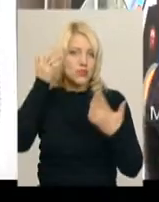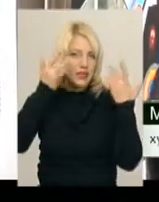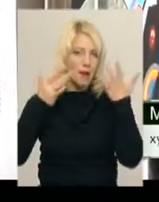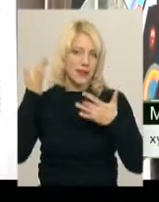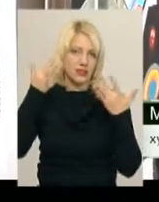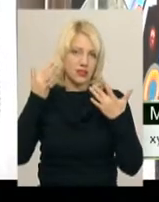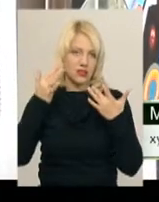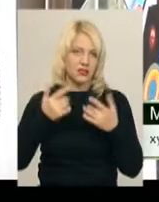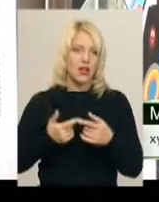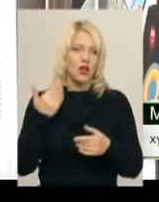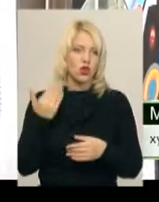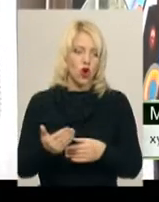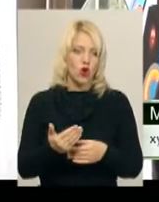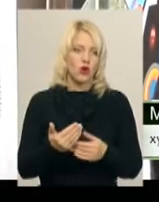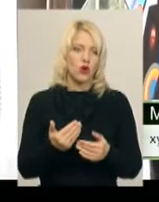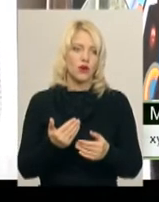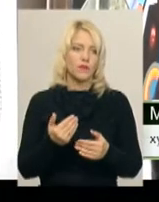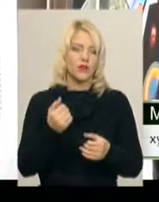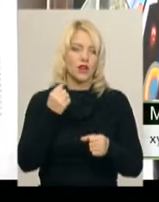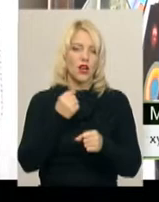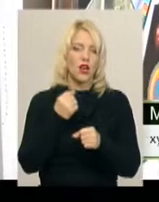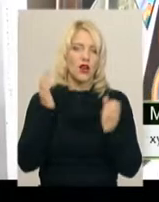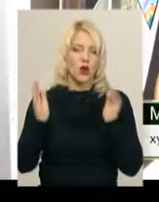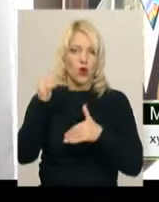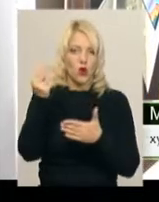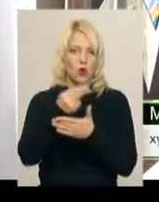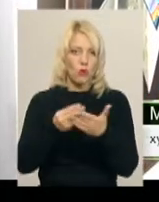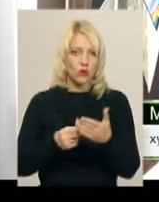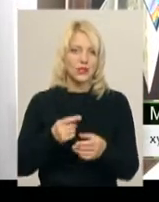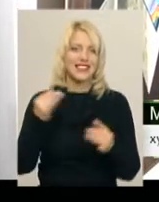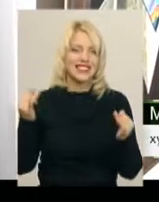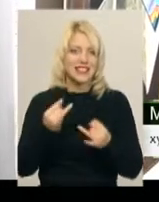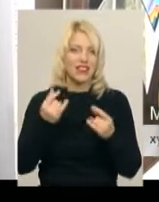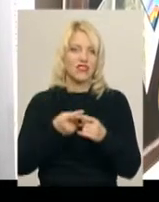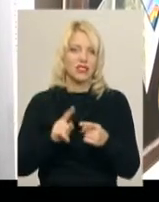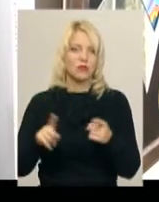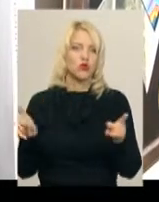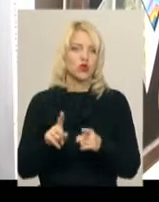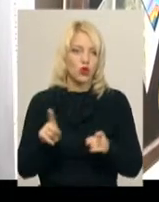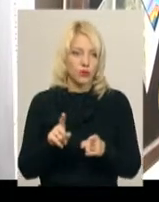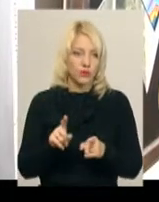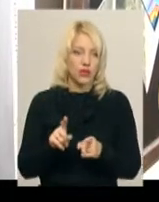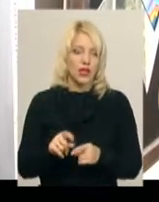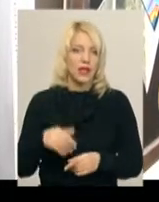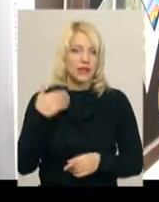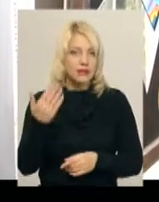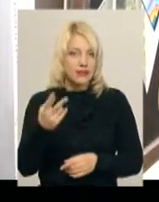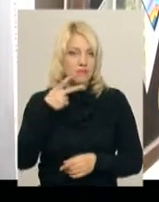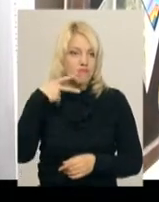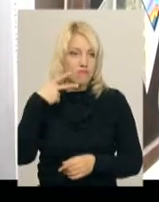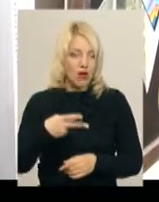представлення роботи мене цікавить тим, що в них є показана